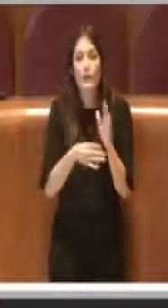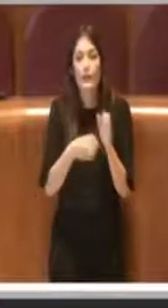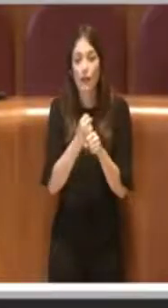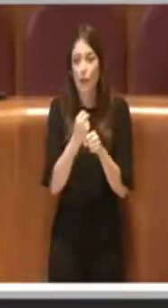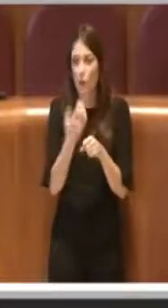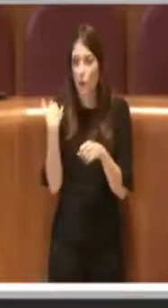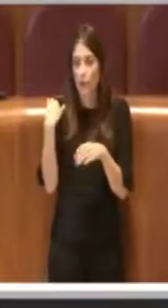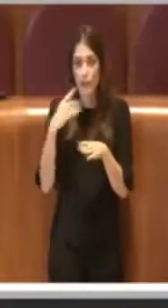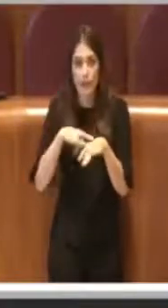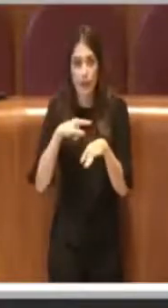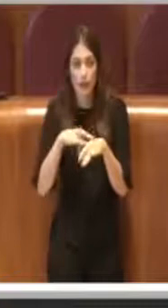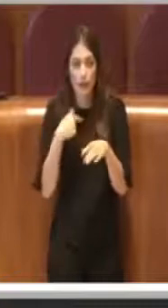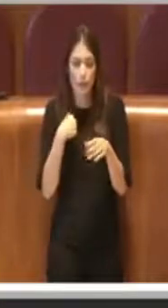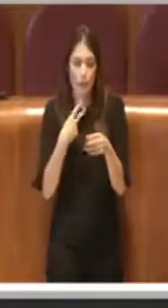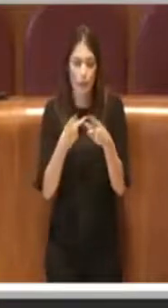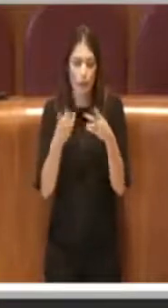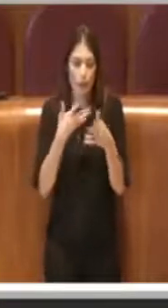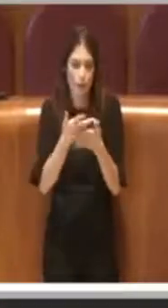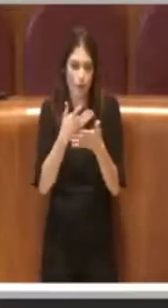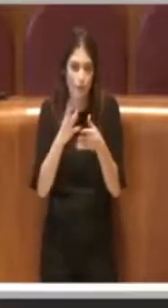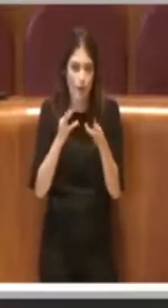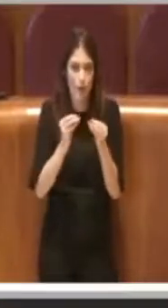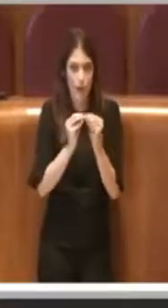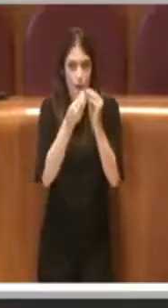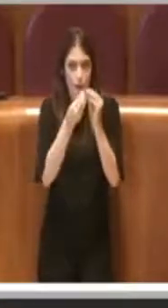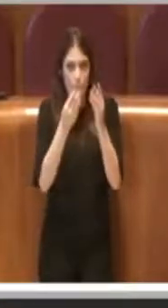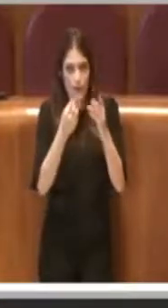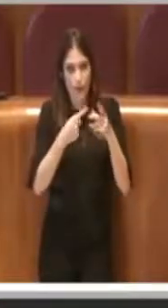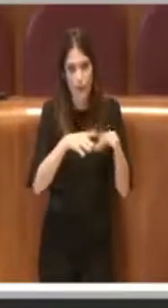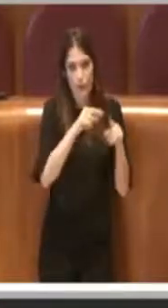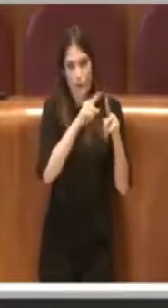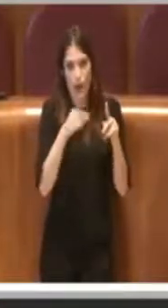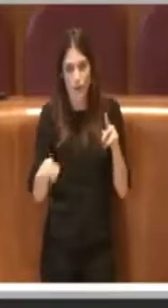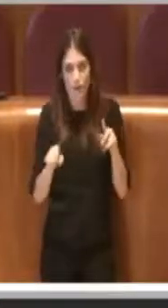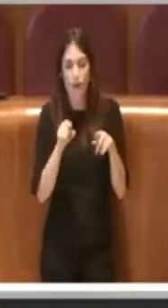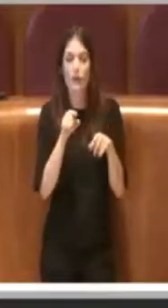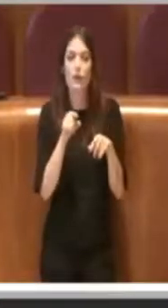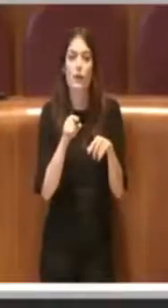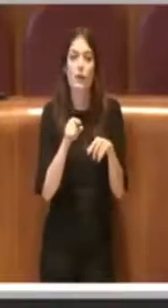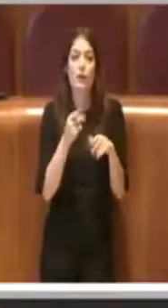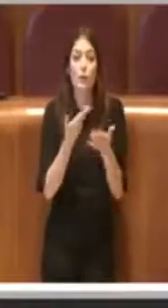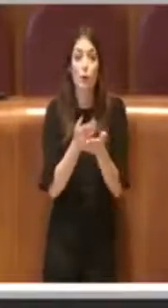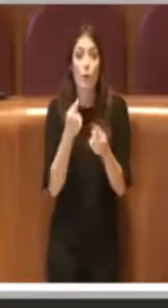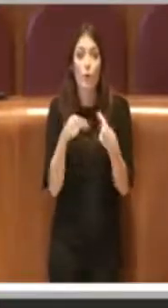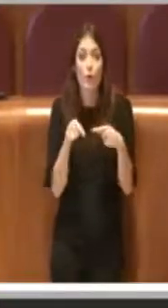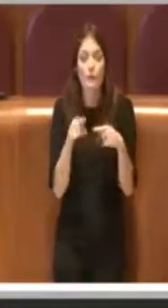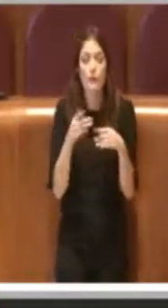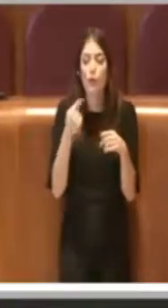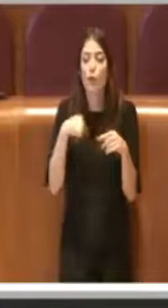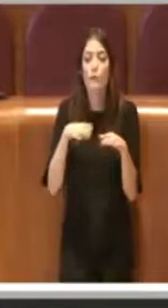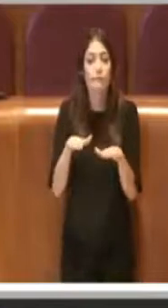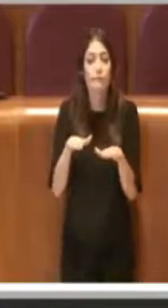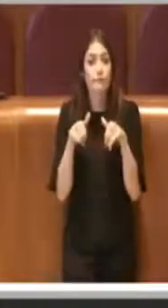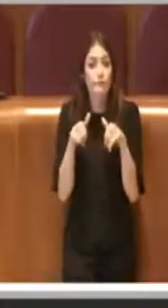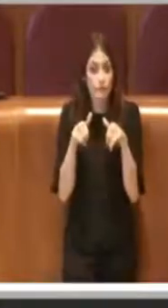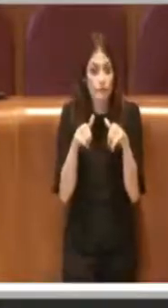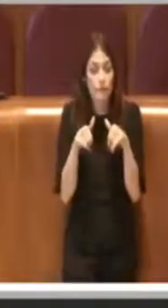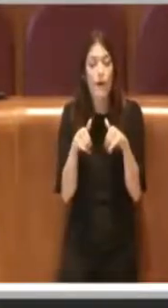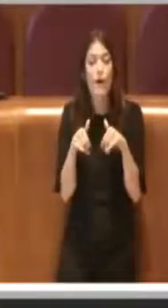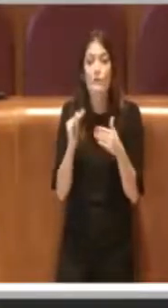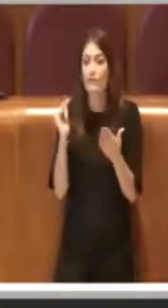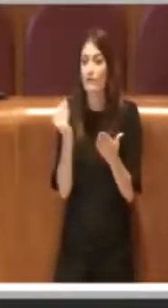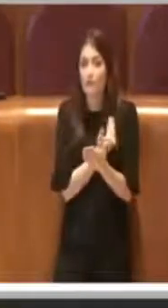sto cercando un pochino di ricostruire perché mi sembra corretto. La proposta è stata da noi ritirata perché l